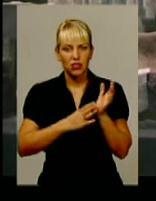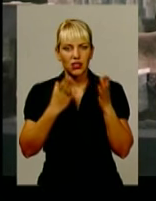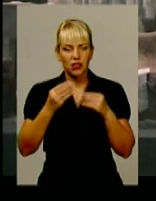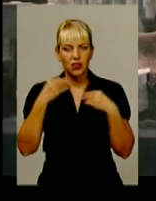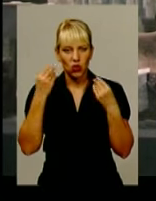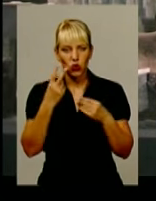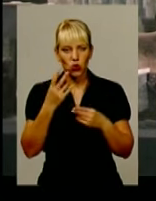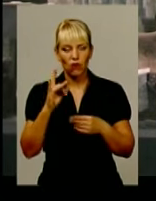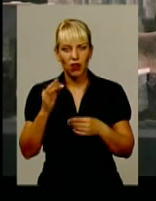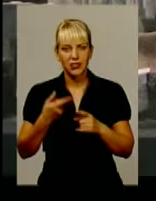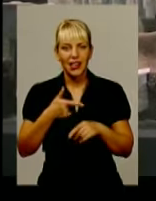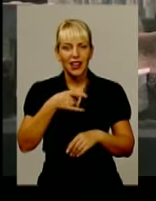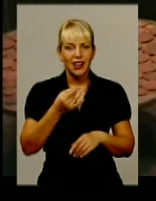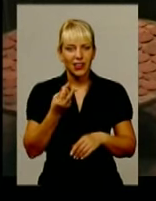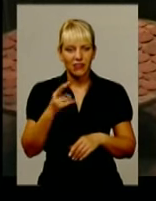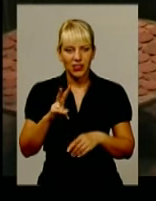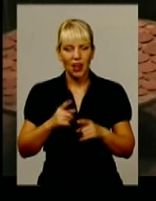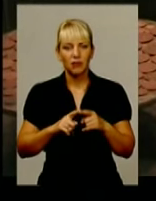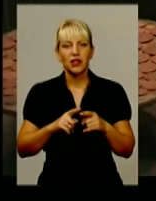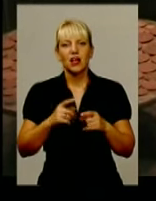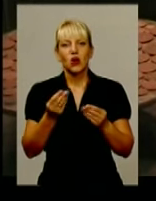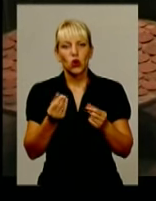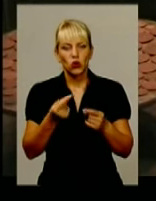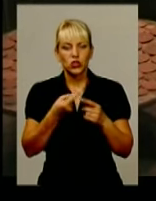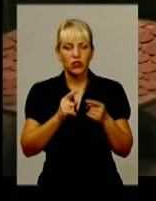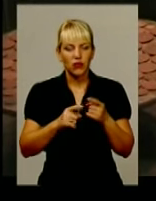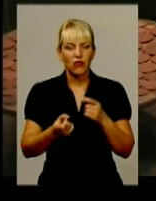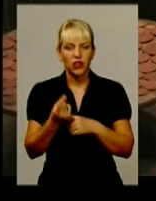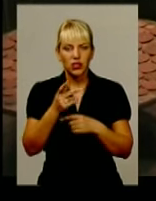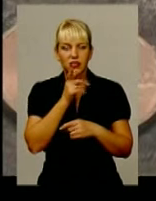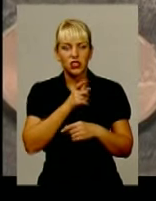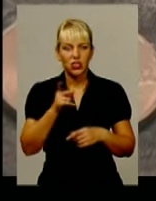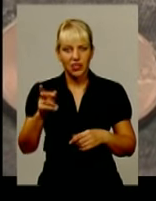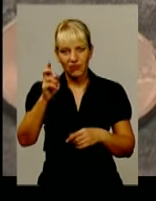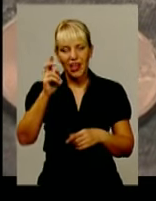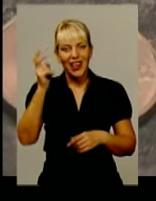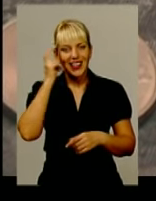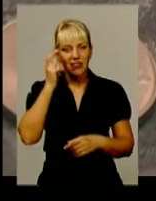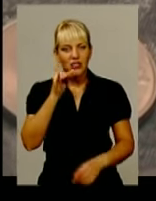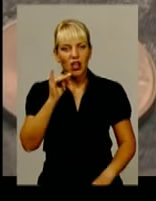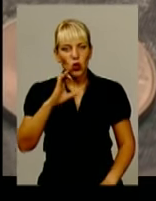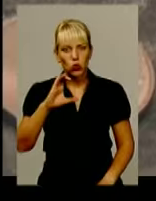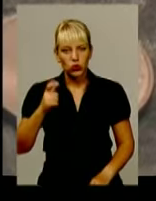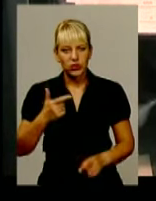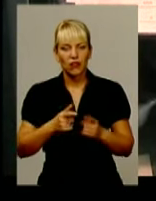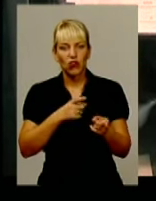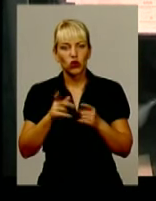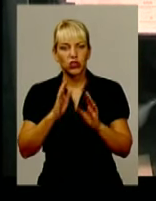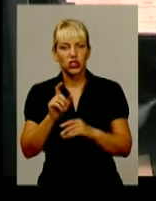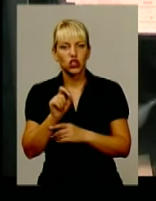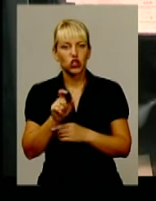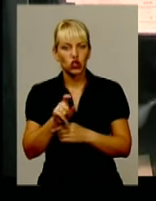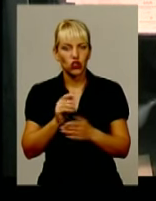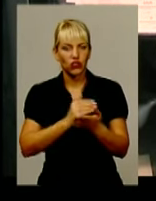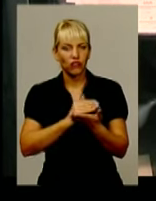Перша назва гривня у значенні грошової одиниці виникла ще за часів Київської Русі. Тоді її виготовляли лише із золота найвищої